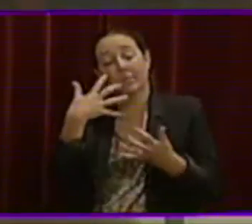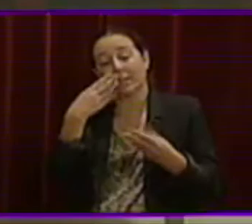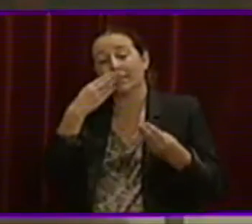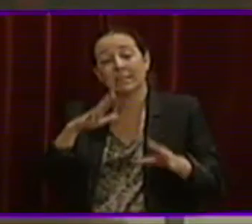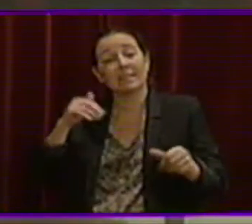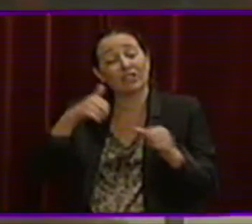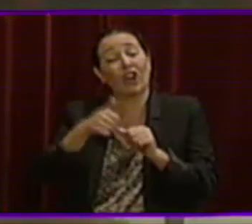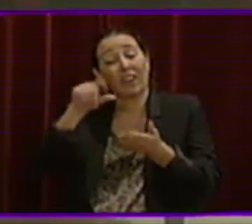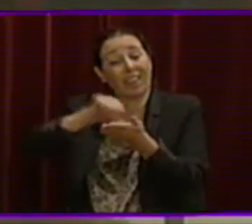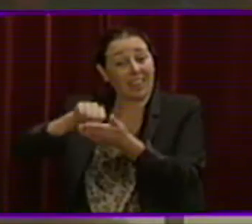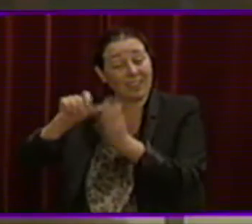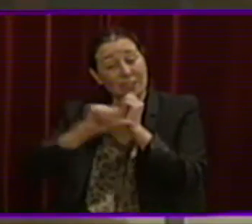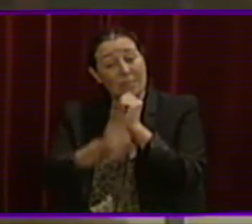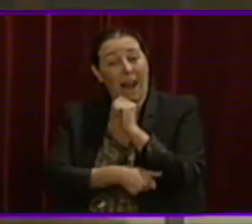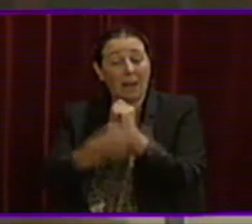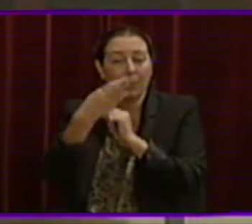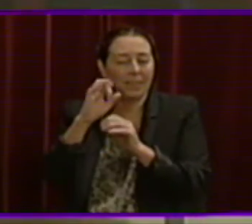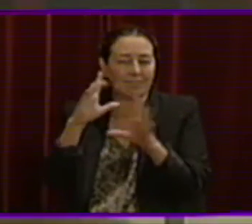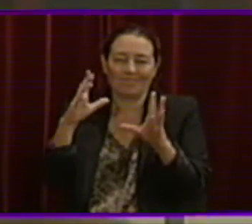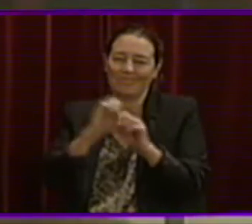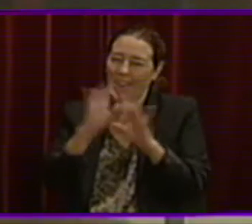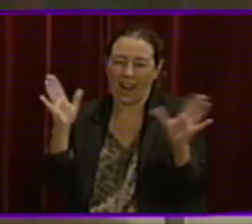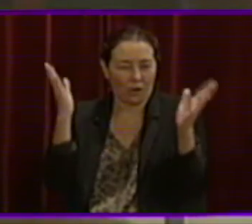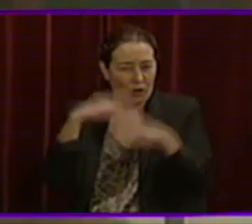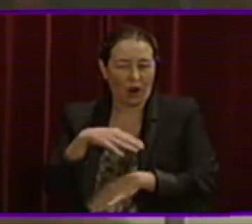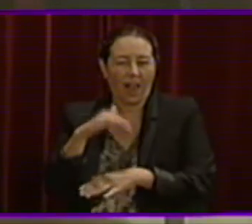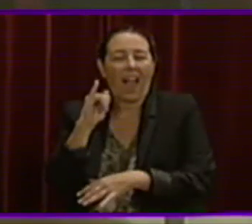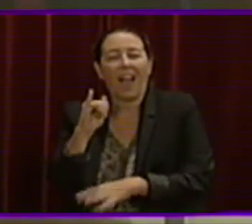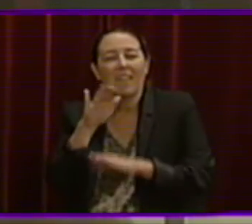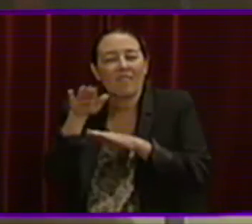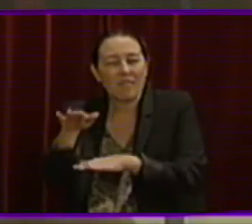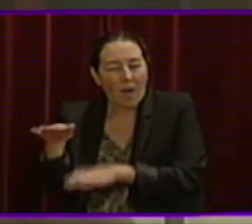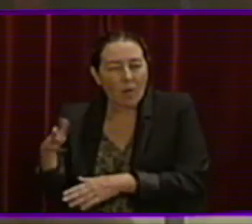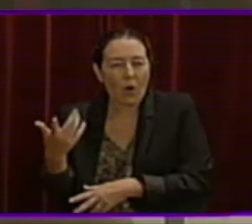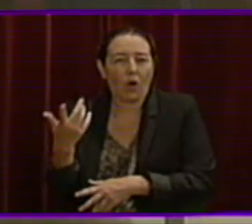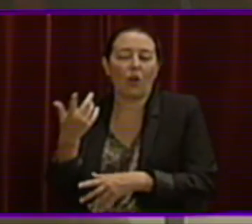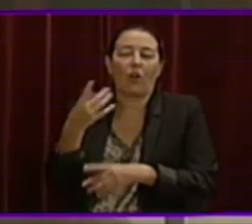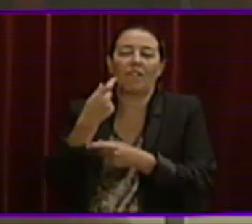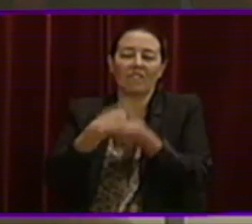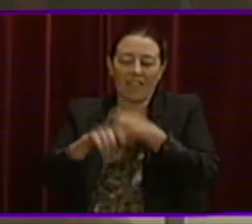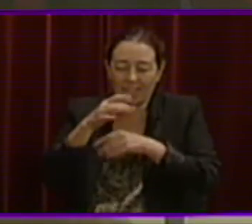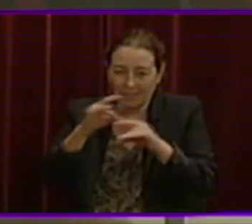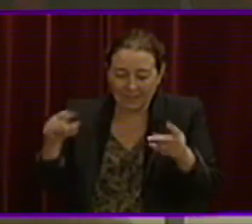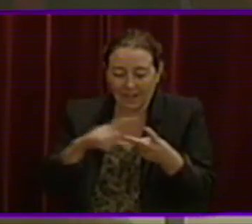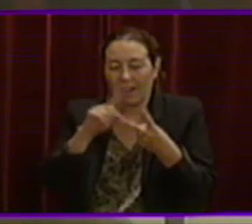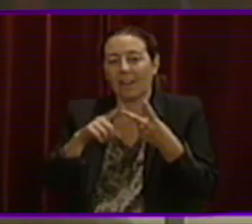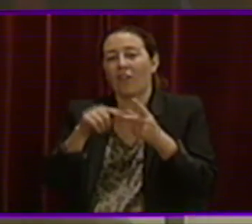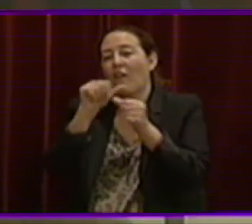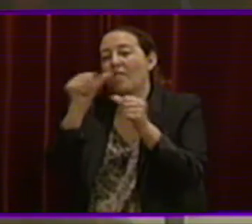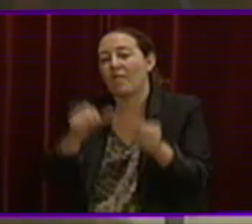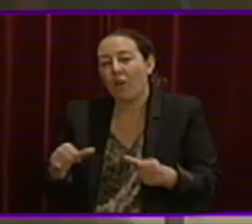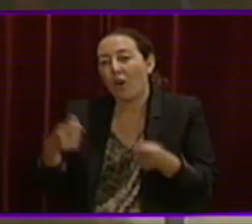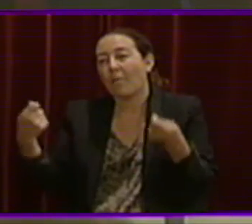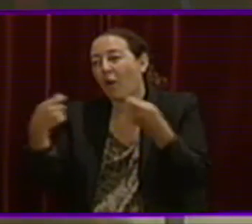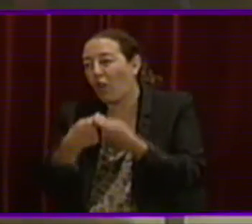dels centres del Parc Bic és una història no clara. És a dir, una història de favoritismes des del punt de vista de la venda de terreny i des del punt de vista de la forma com s'adure